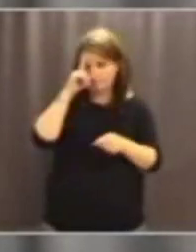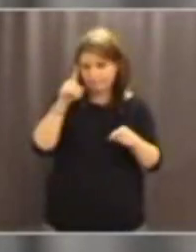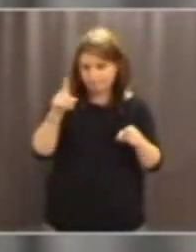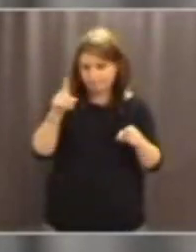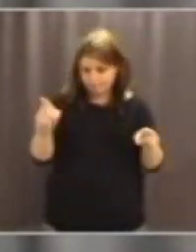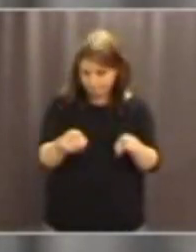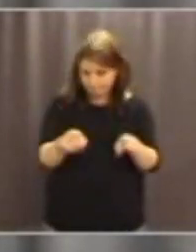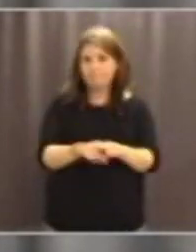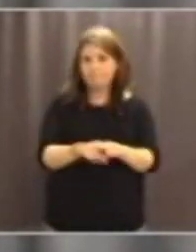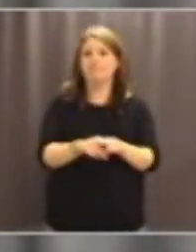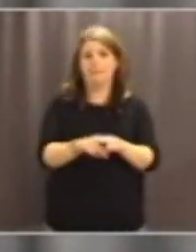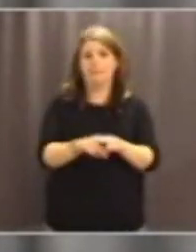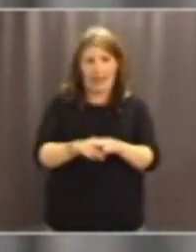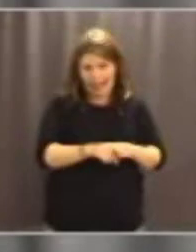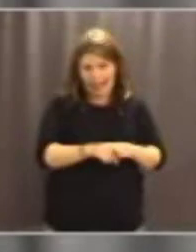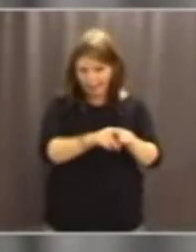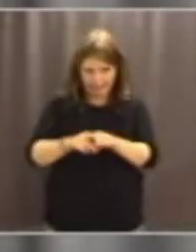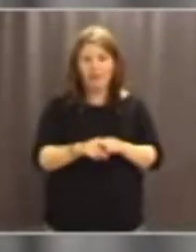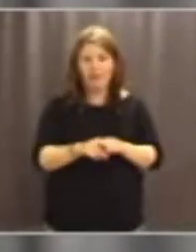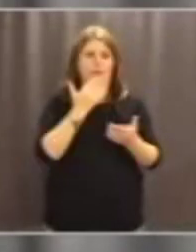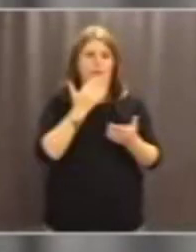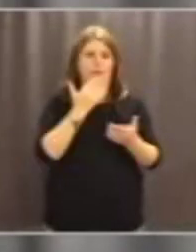förslaget ifrån kommunen